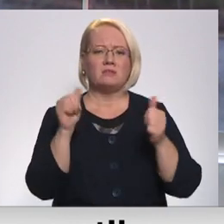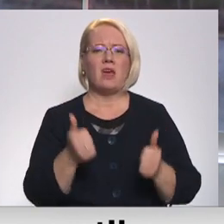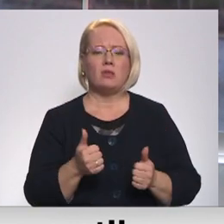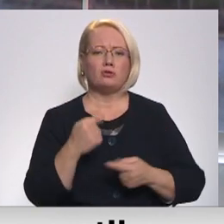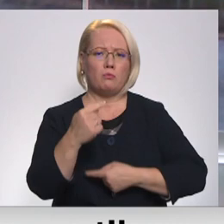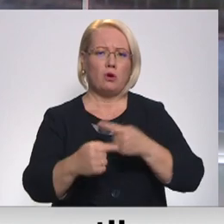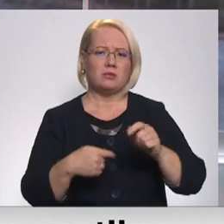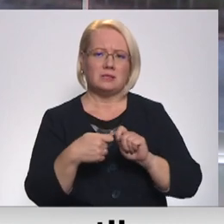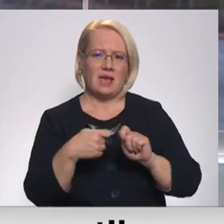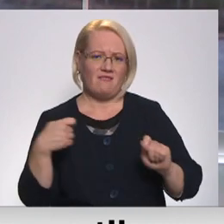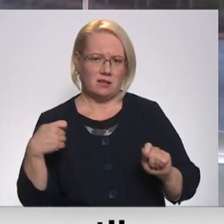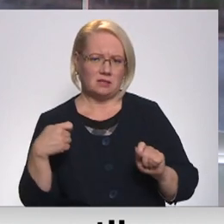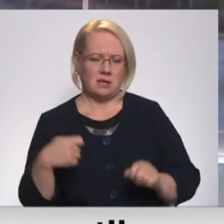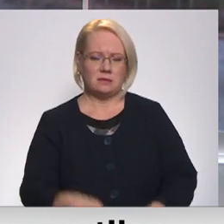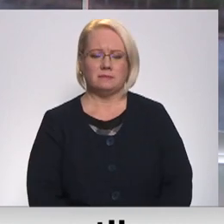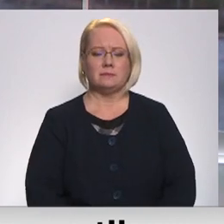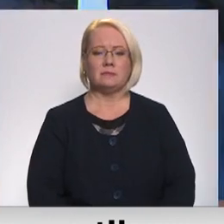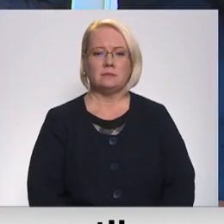ievilcies. Turpina Madar Līcīte.